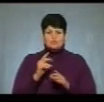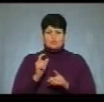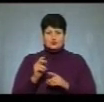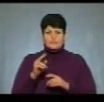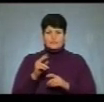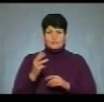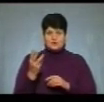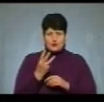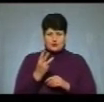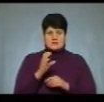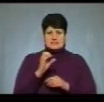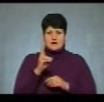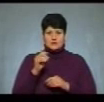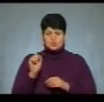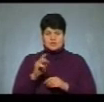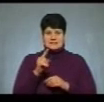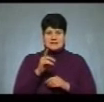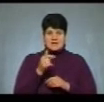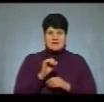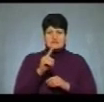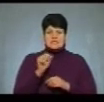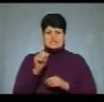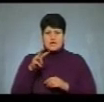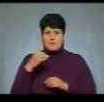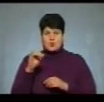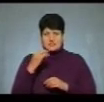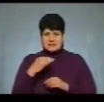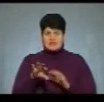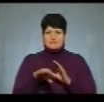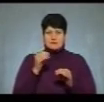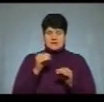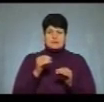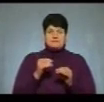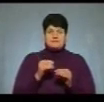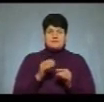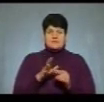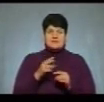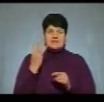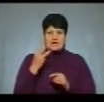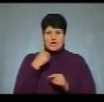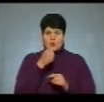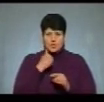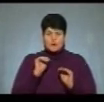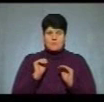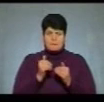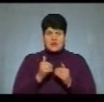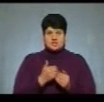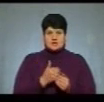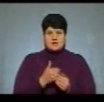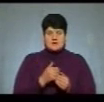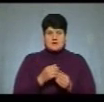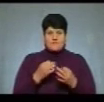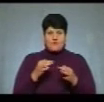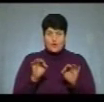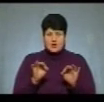по трьох скакону Загаєвському і Замойському суд обрав міру покаранням три роки обмеження волі із